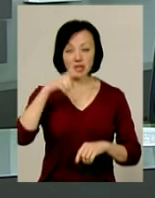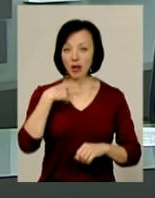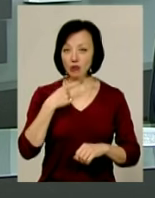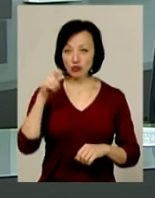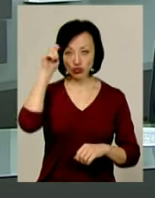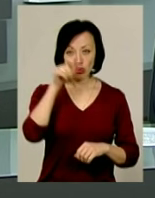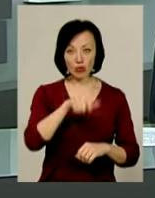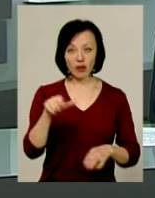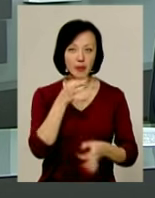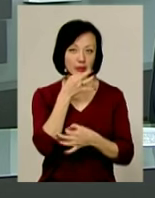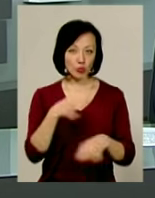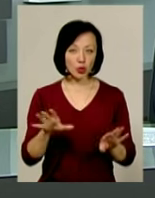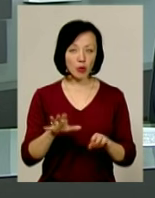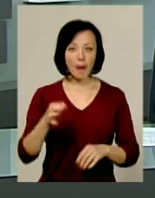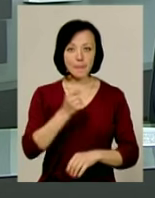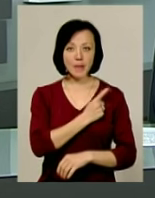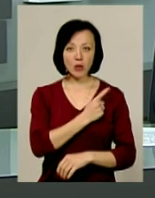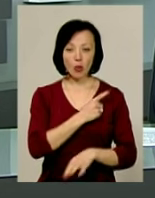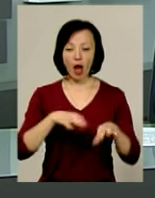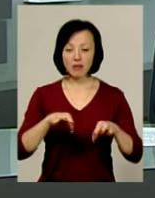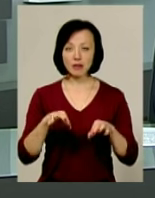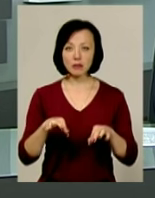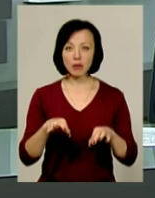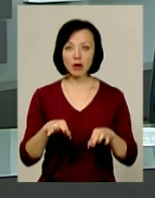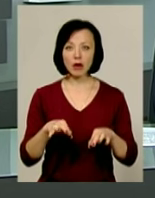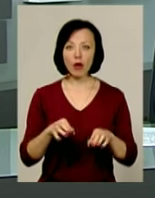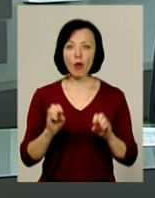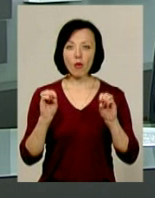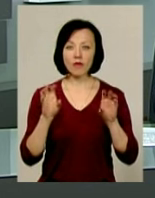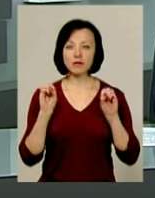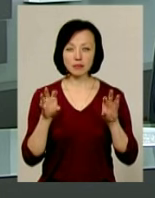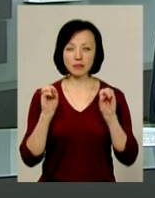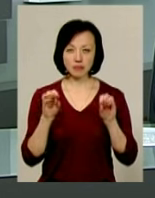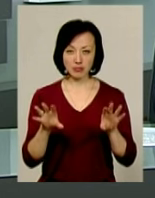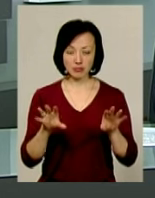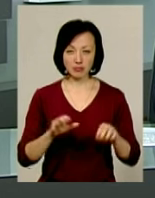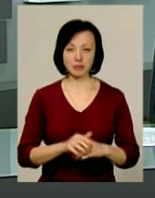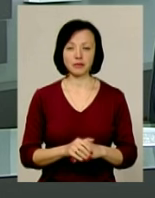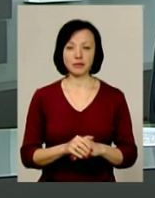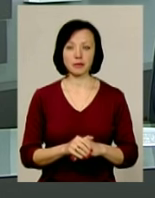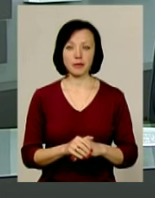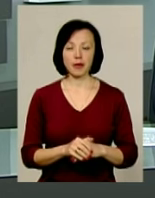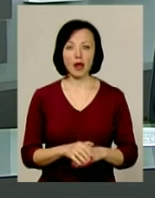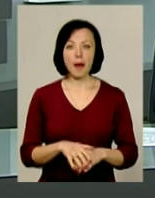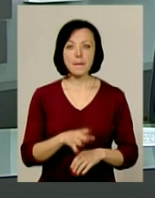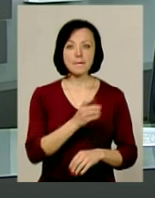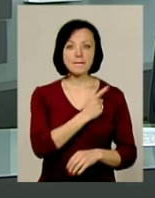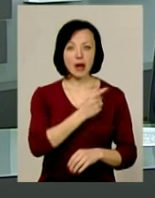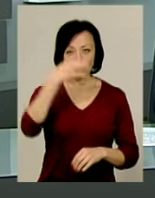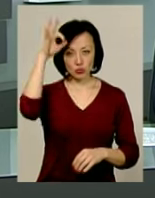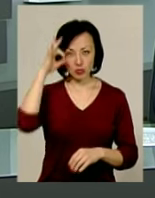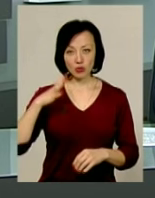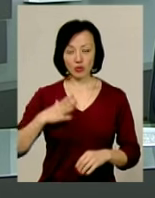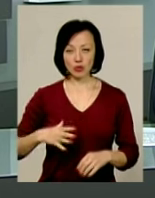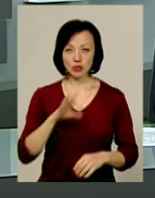чоловікам не сподобалося, що патрульна автівка рухалася із увімкненими проблизковими маячками. Патрульним довелося